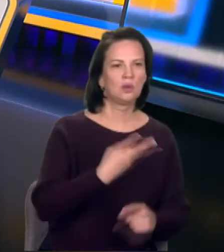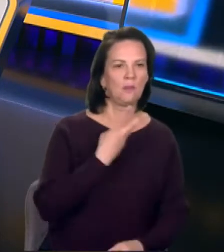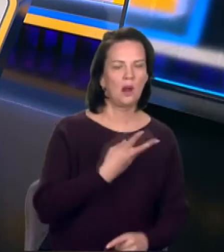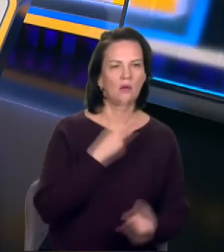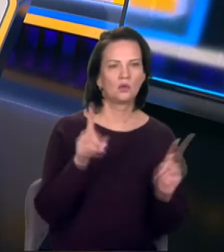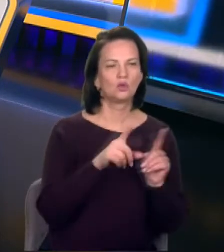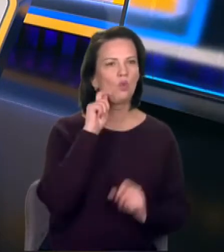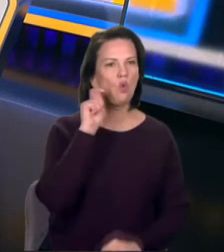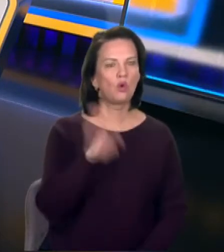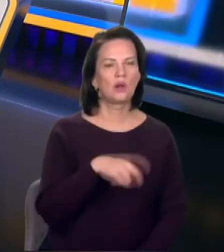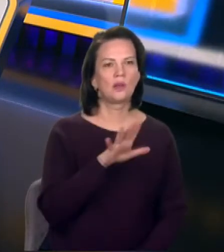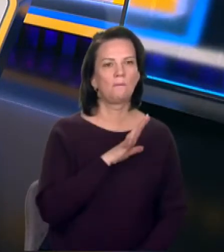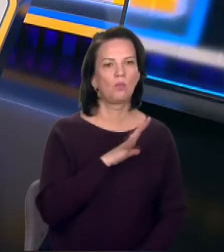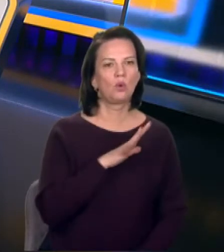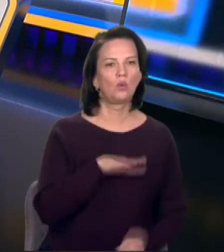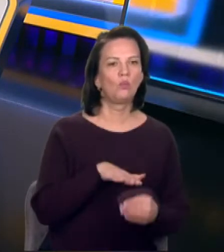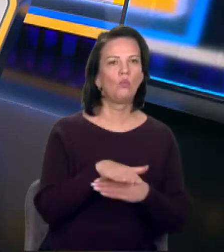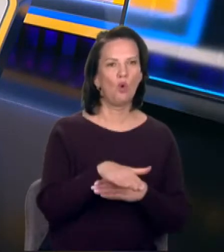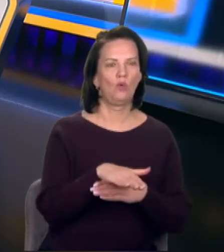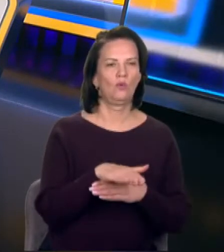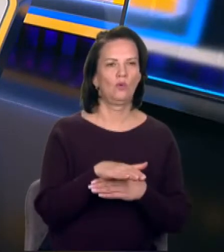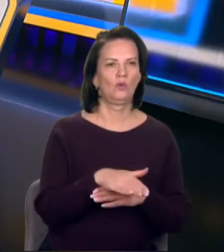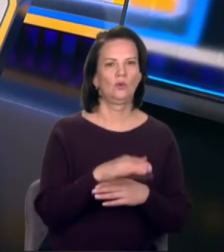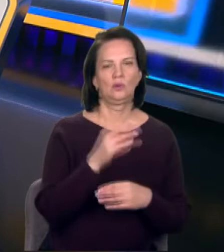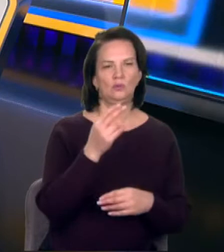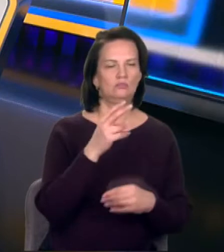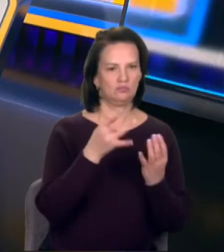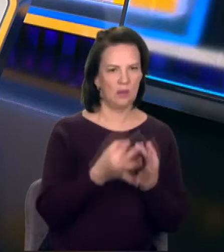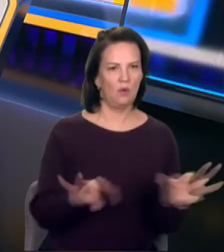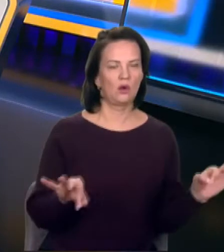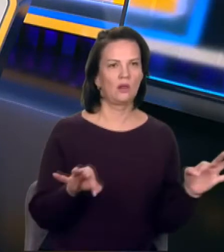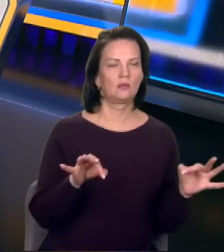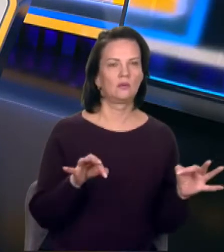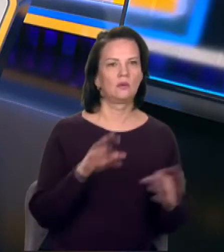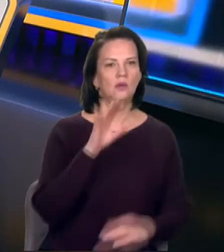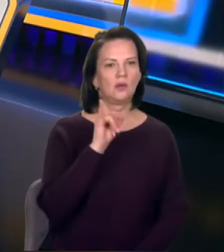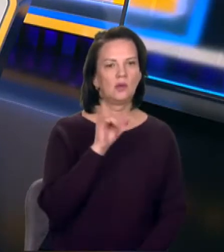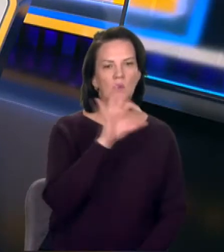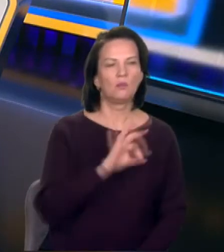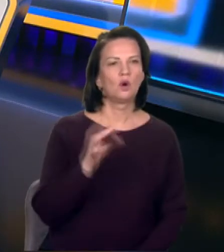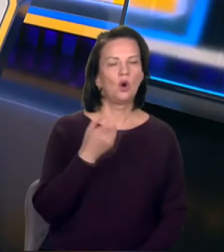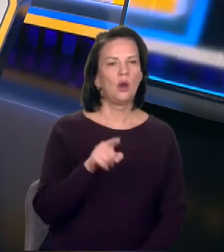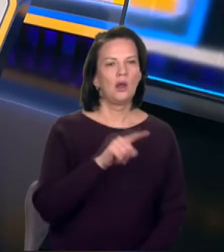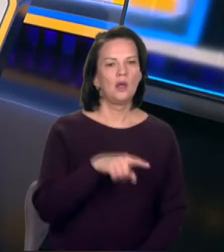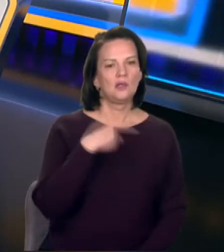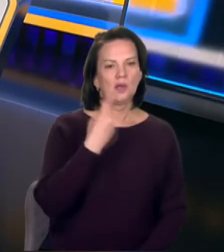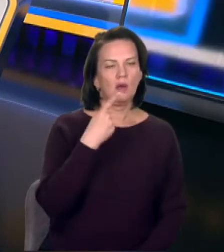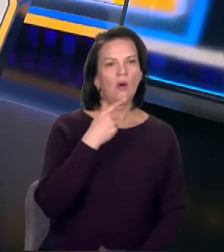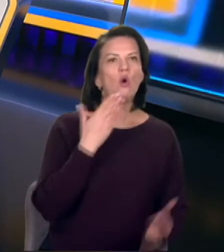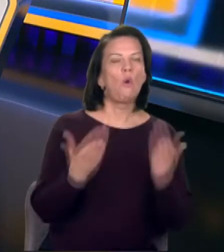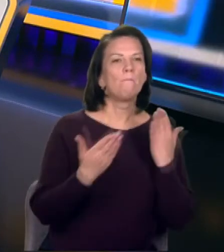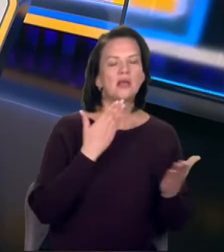функціональною демократією. Про це свідчать опитування численні в Україні.